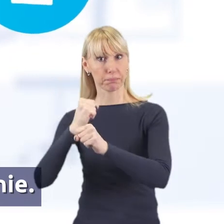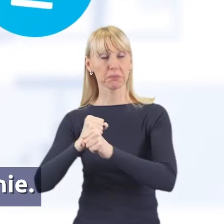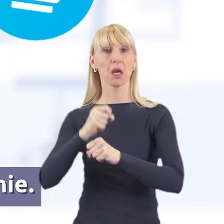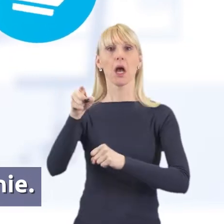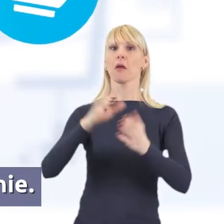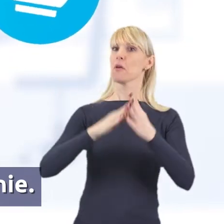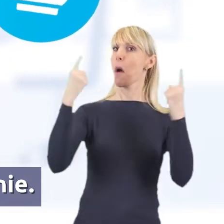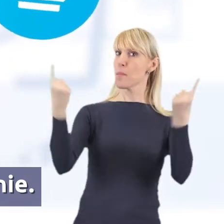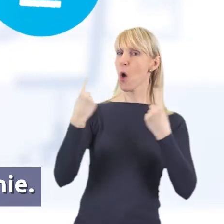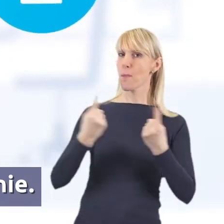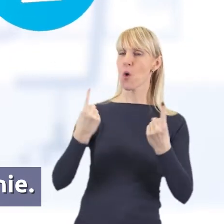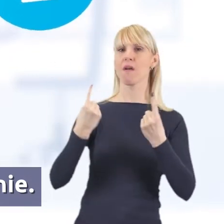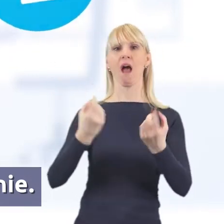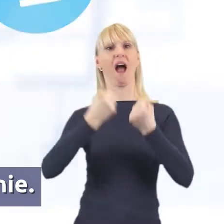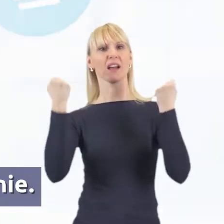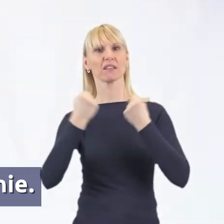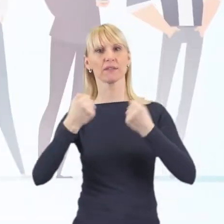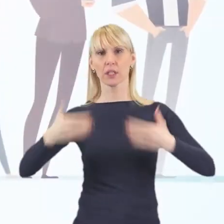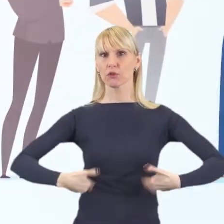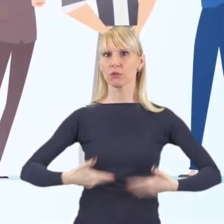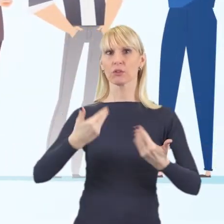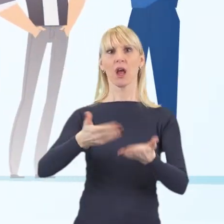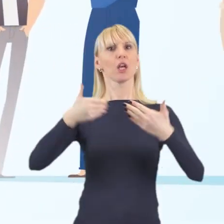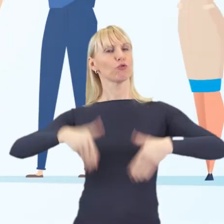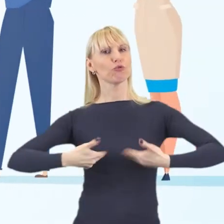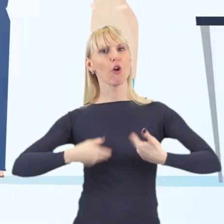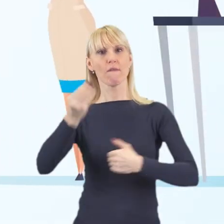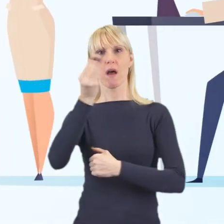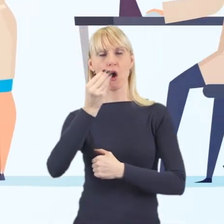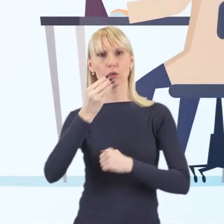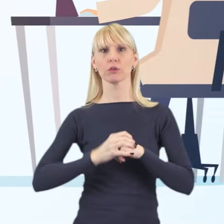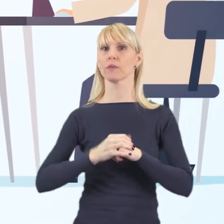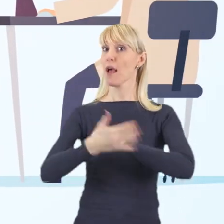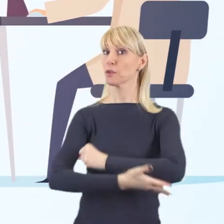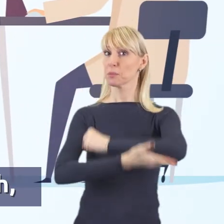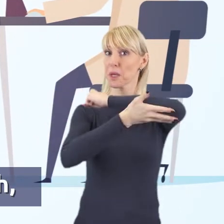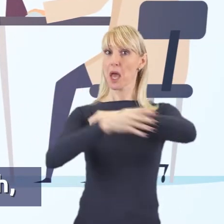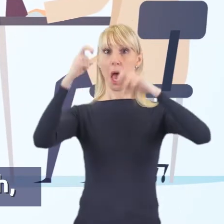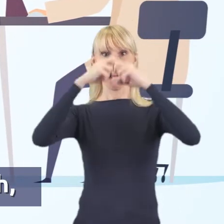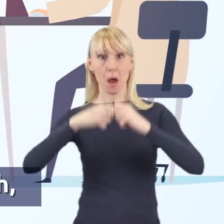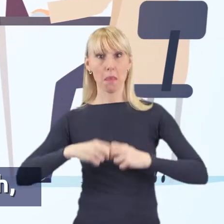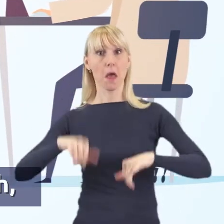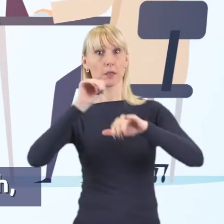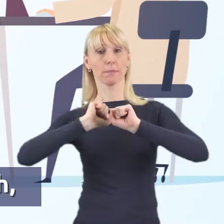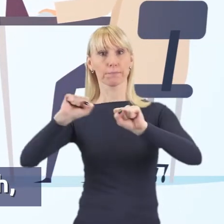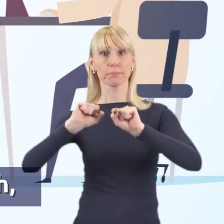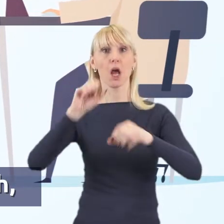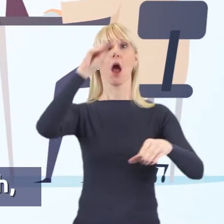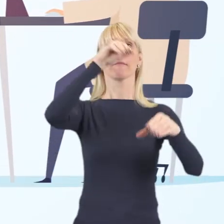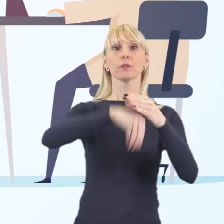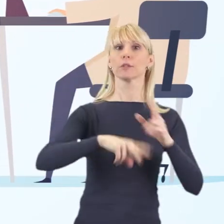aktywny styl życia i zdrowe odżywianie. Przede wszystkim wspiera badania profilaktyczne, zwłaszcza w kierunku chorób